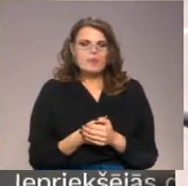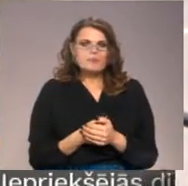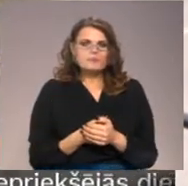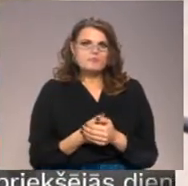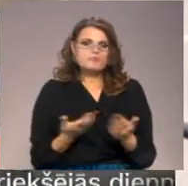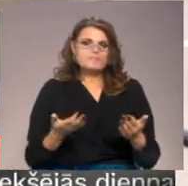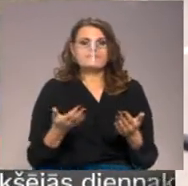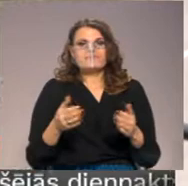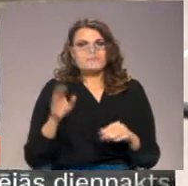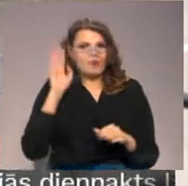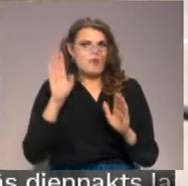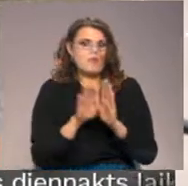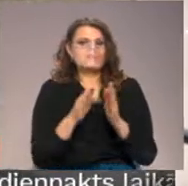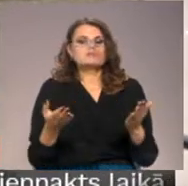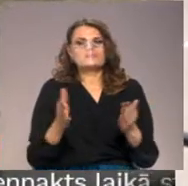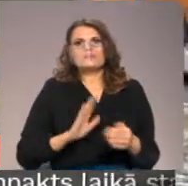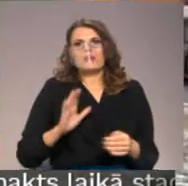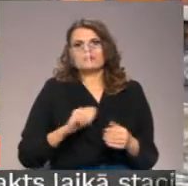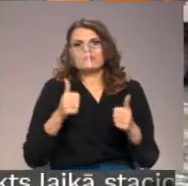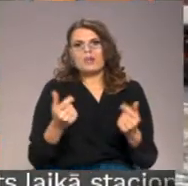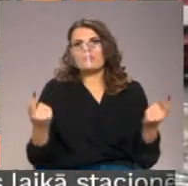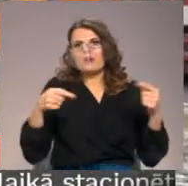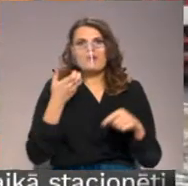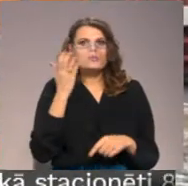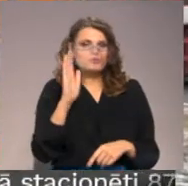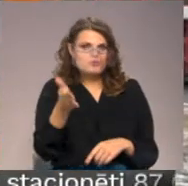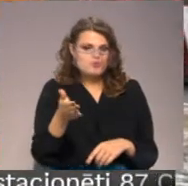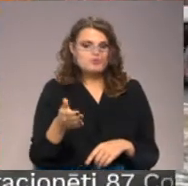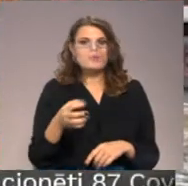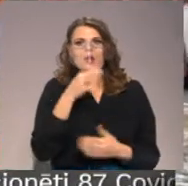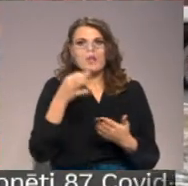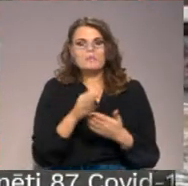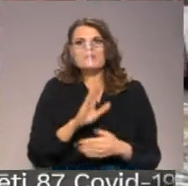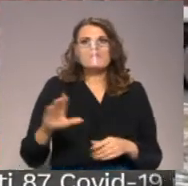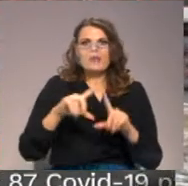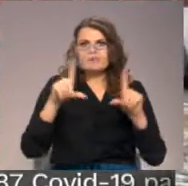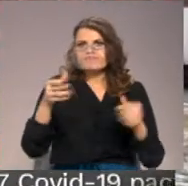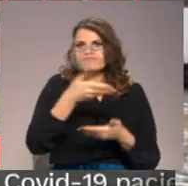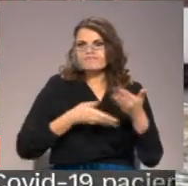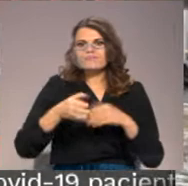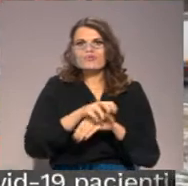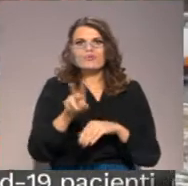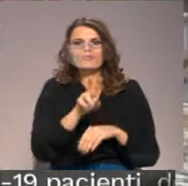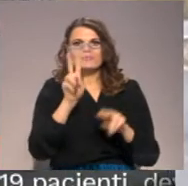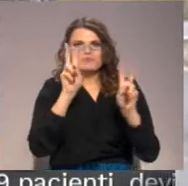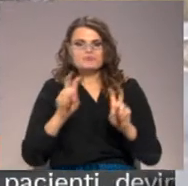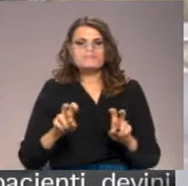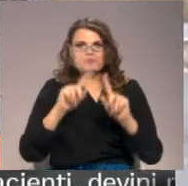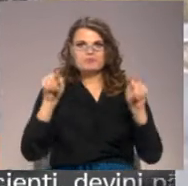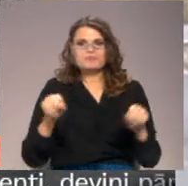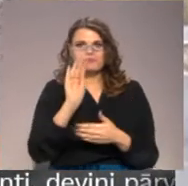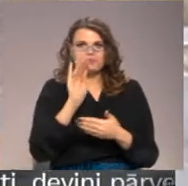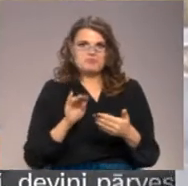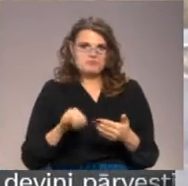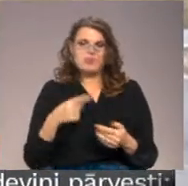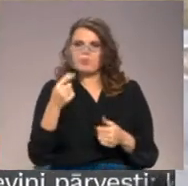Pieturēsimies režīmu un gaidīsim labos laikus. Atbildīgo valsts institūcijas sadarbību Covid pass kontrols jūmā viss iesaistītās puses